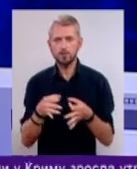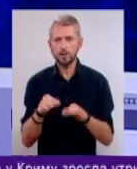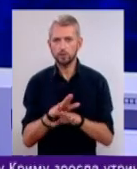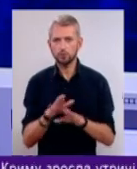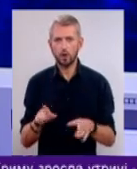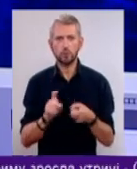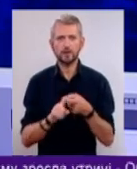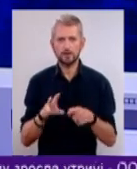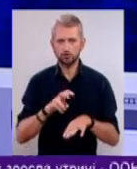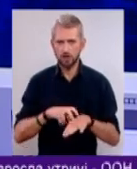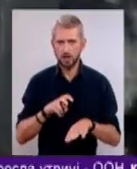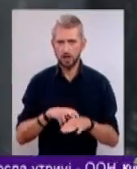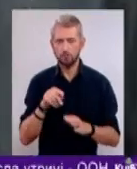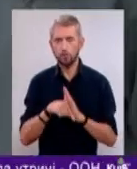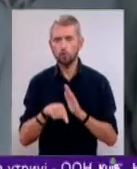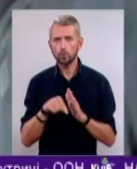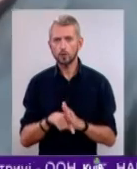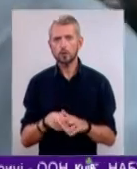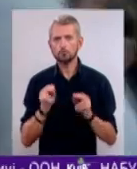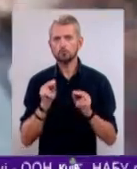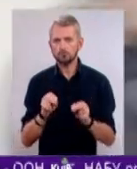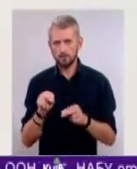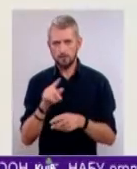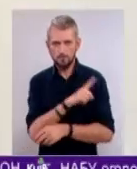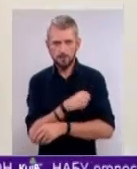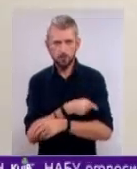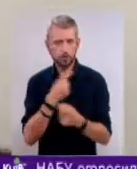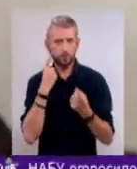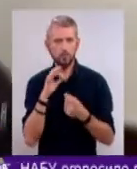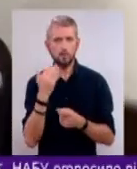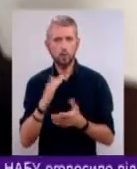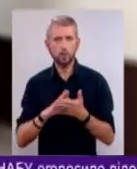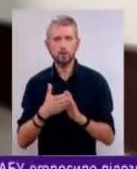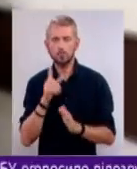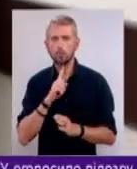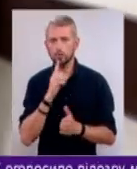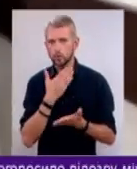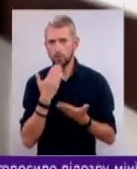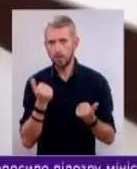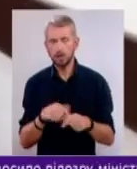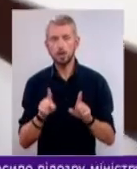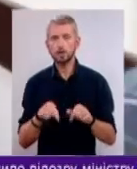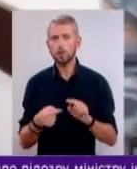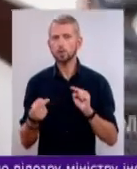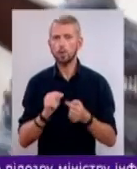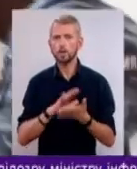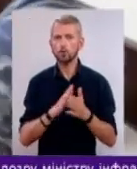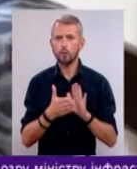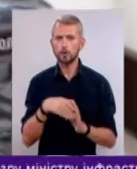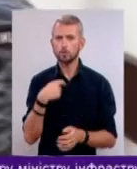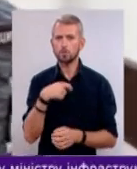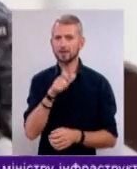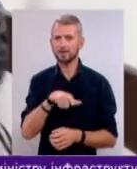незалежних лікарів. По суці, достовірної медичної інформації про його стан поки що немає. Також попри домовленості